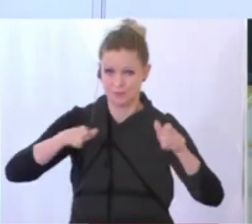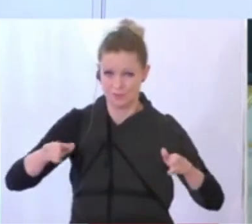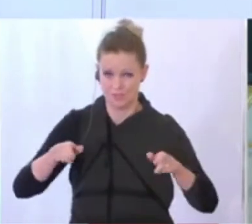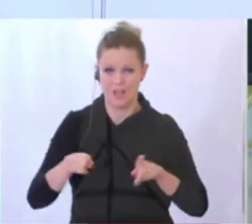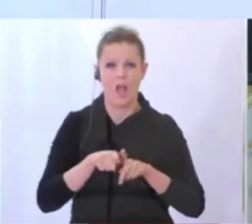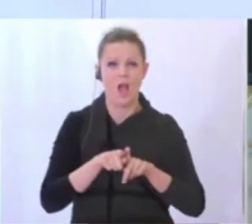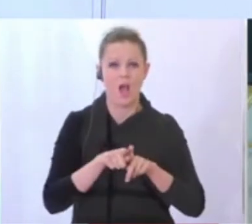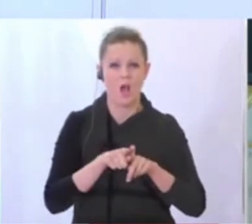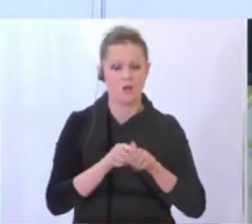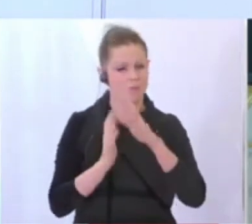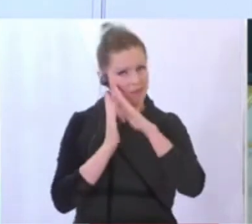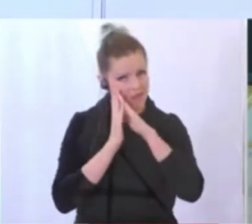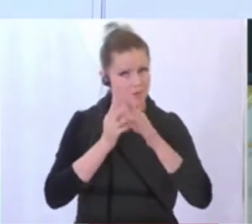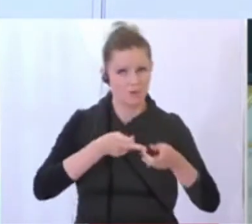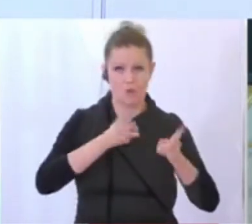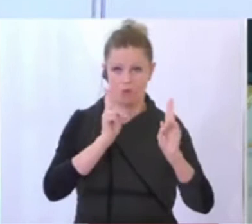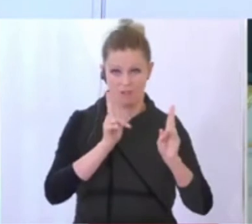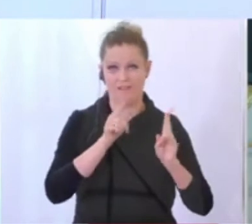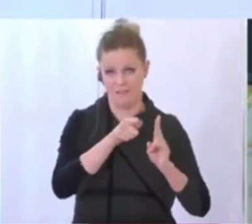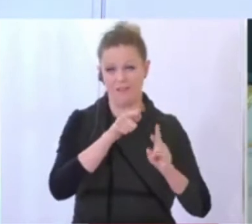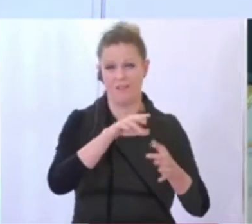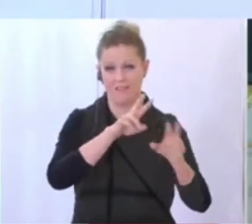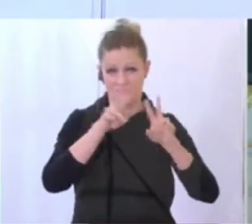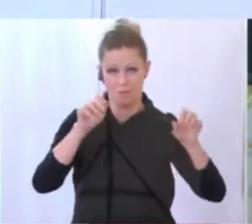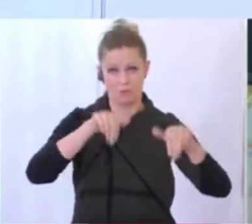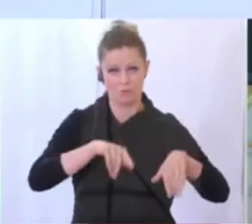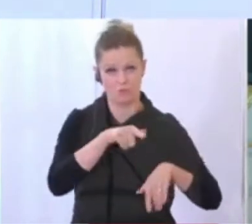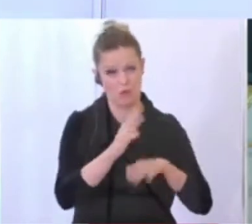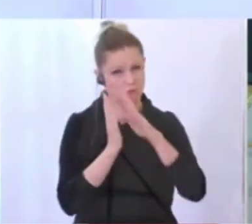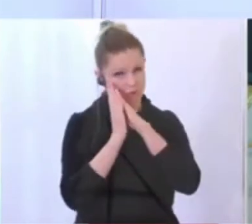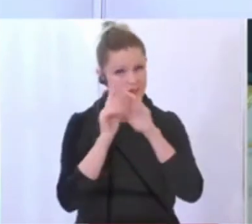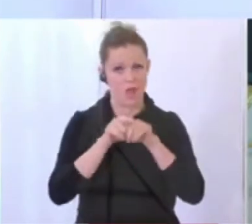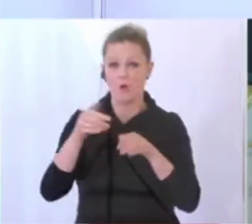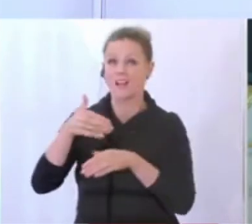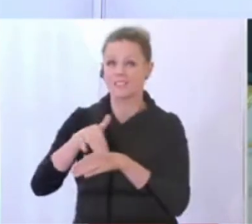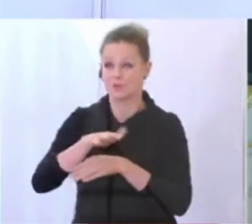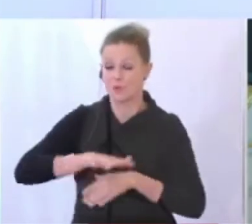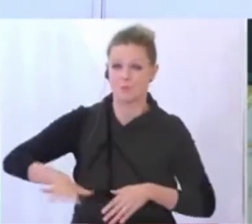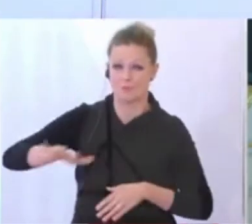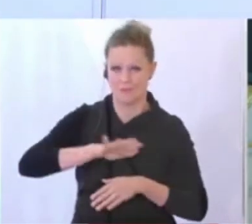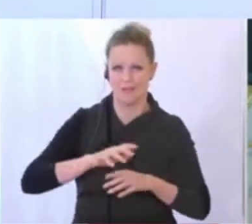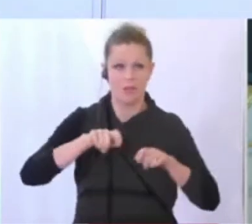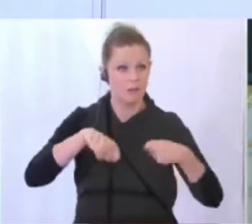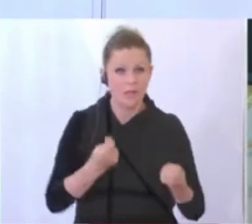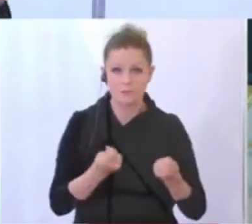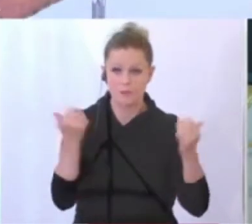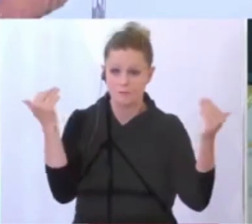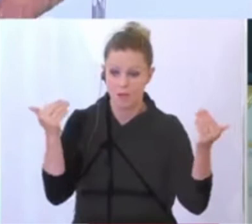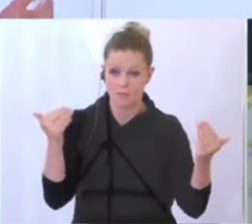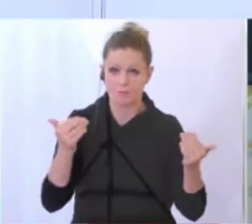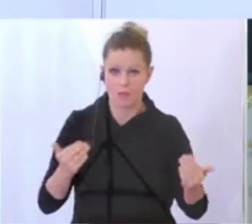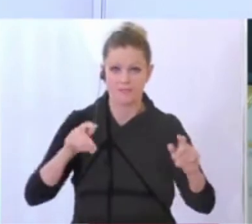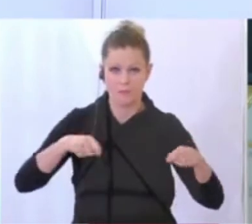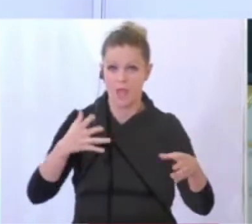Bestimmungen zur Beherbergung und Hotellerie, weil die müssen auch dort schlafen. Und zur Gastronomie. Die gibt es aber alle. Und wenn das alles